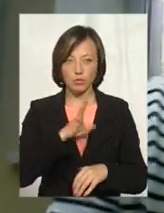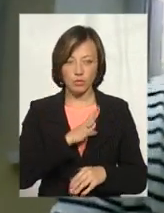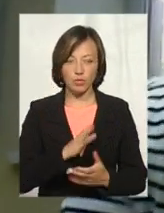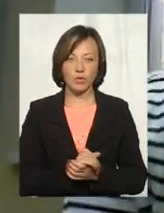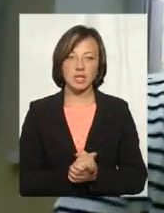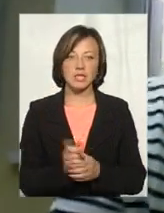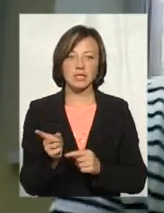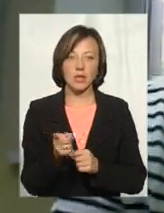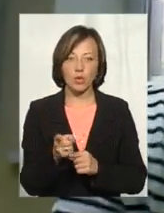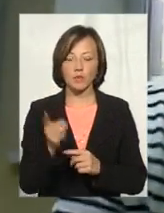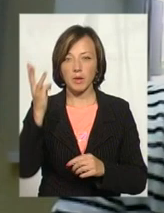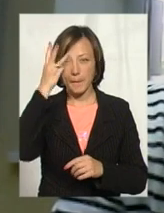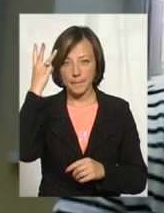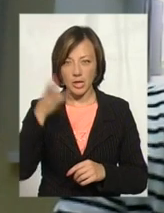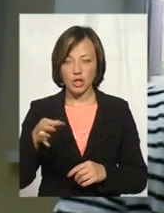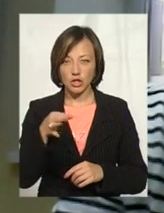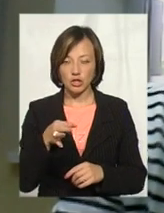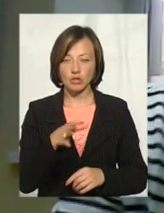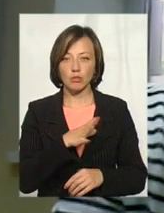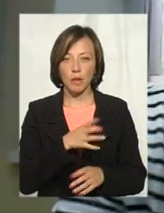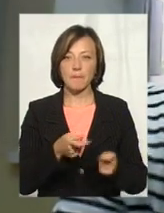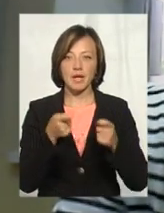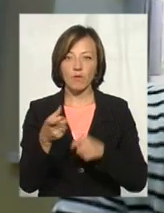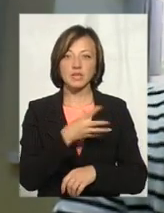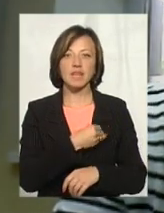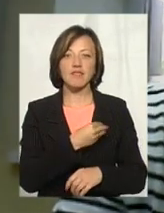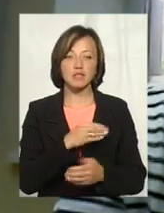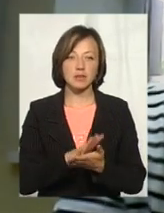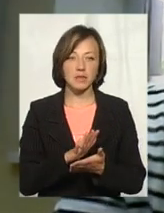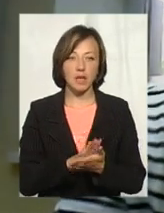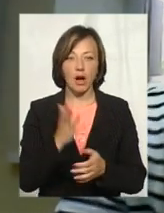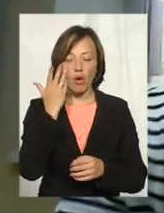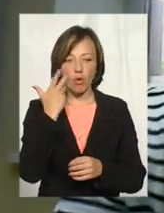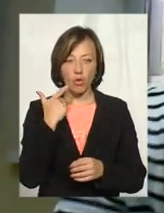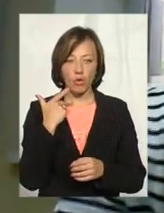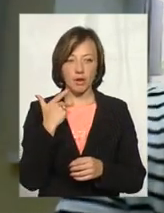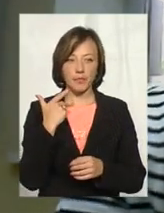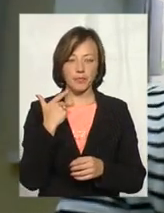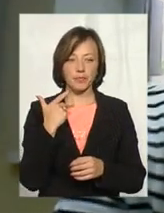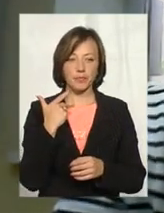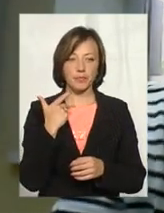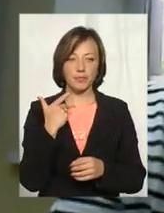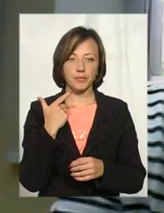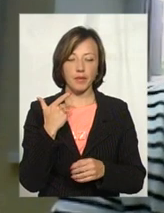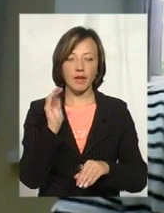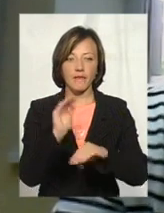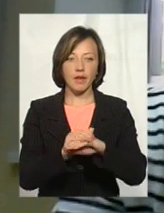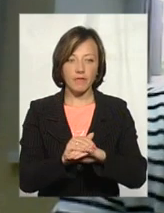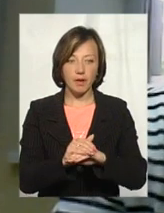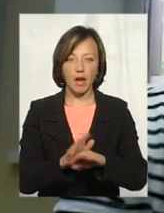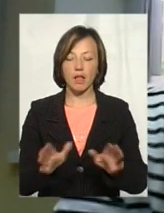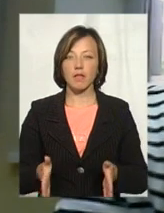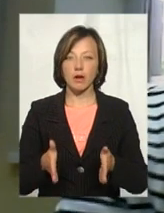з Терпопричини, з Хмельниччини, перевізники були, але перевозили в Львівську сміття. І коли ми їх виявляли на